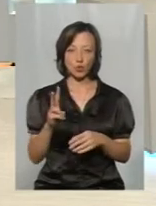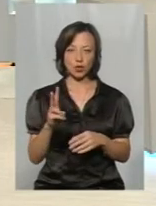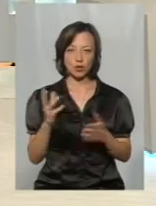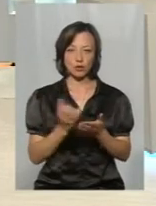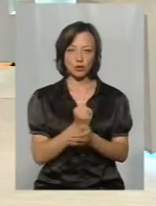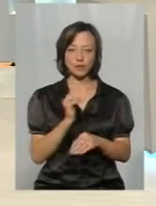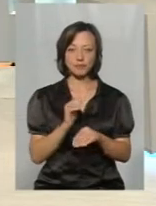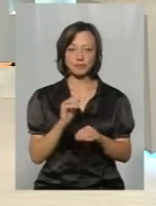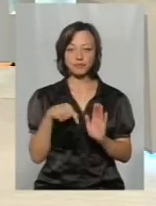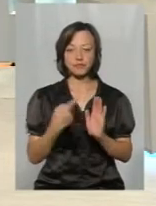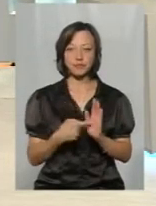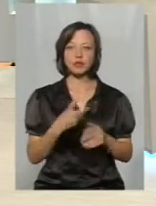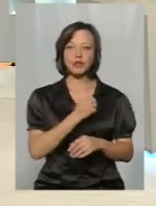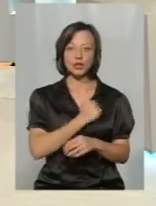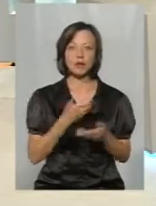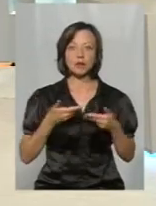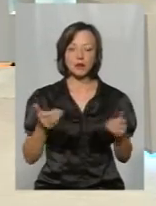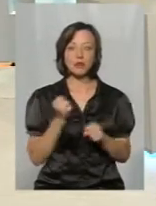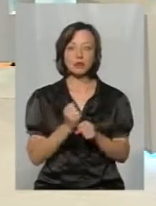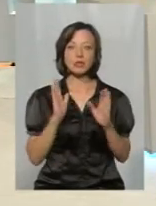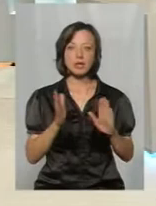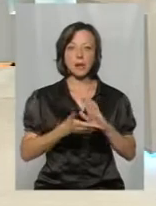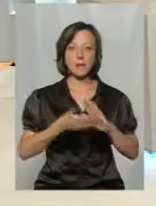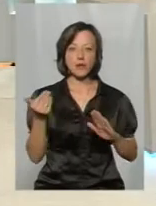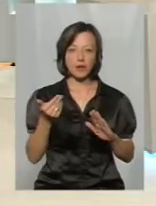На жаль, ми працюємо тільки по виклику.